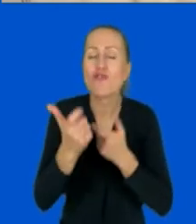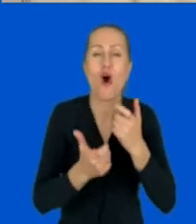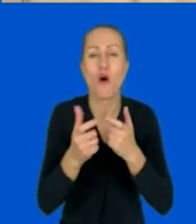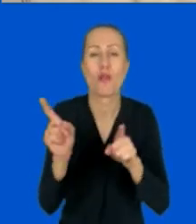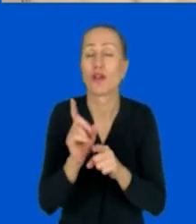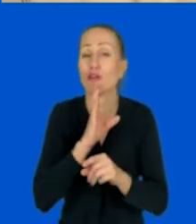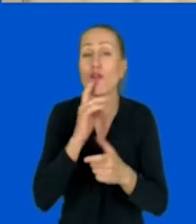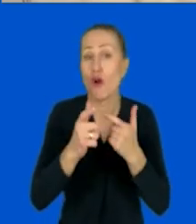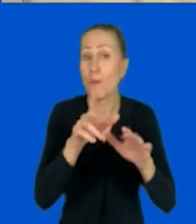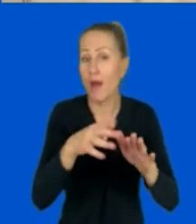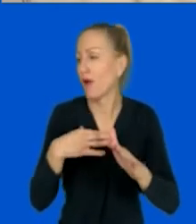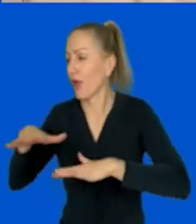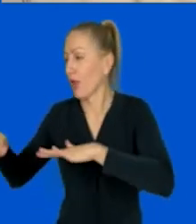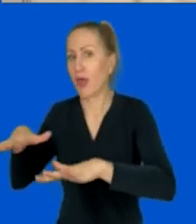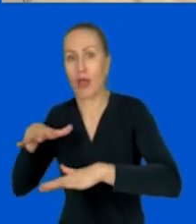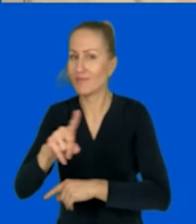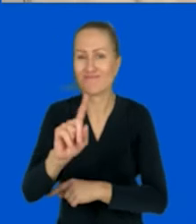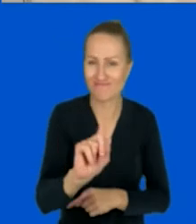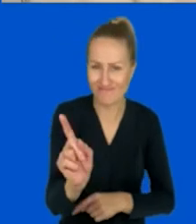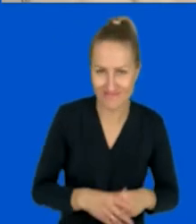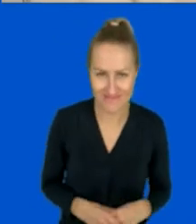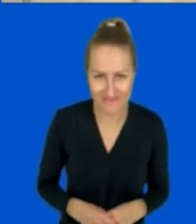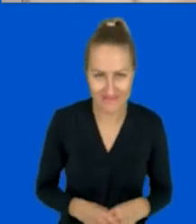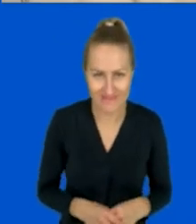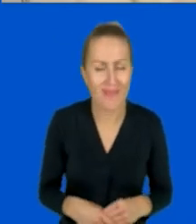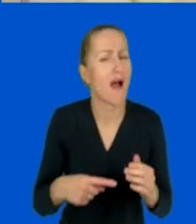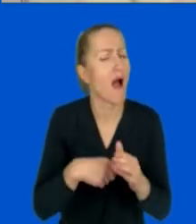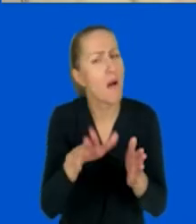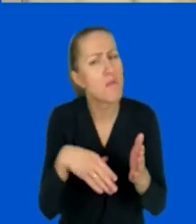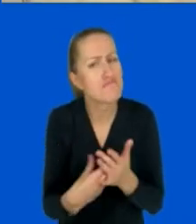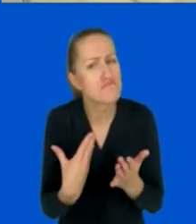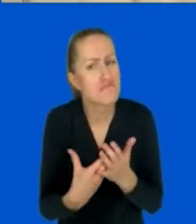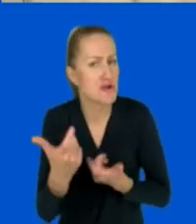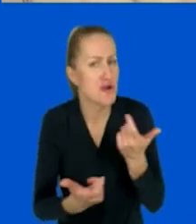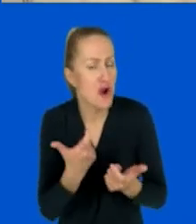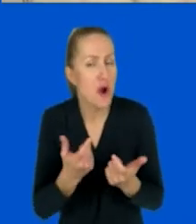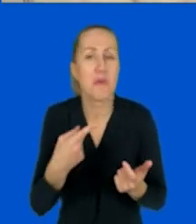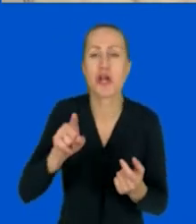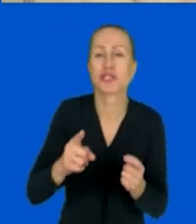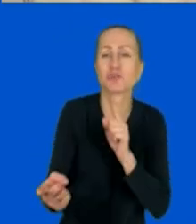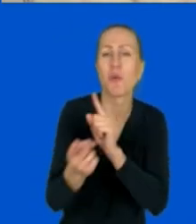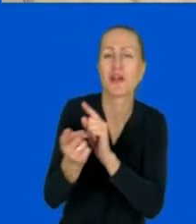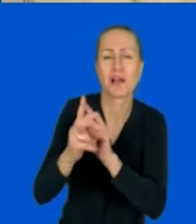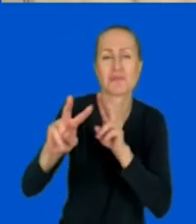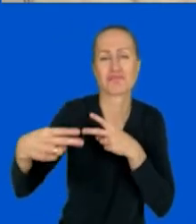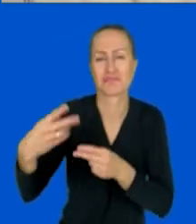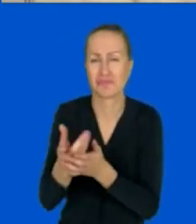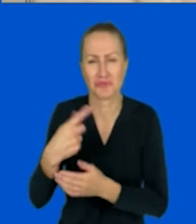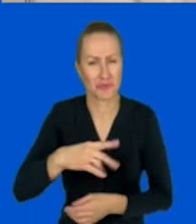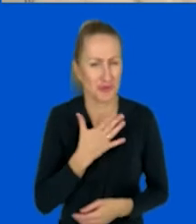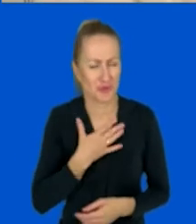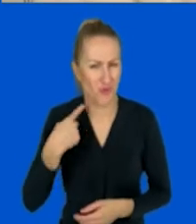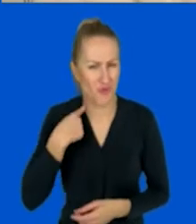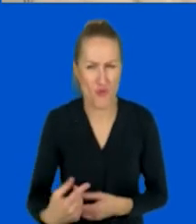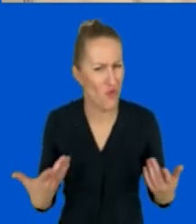innego. No i teraz czemu spotkania wirtualne są nudne? Co powoduje,